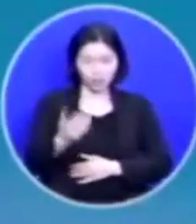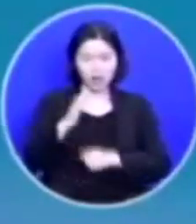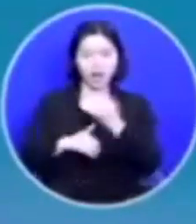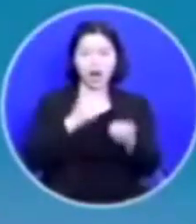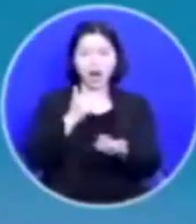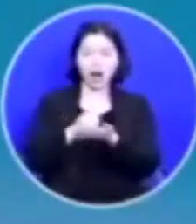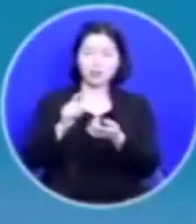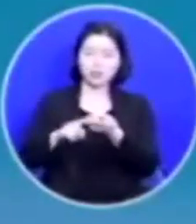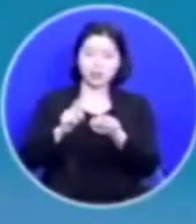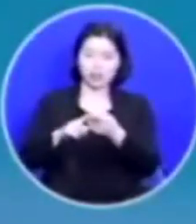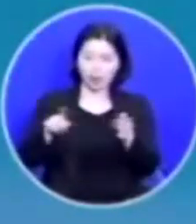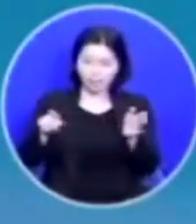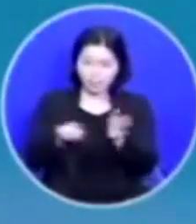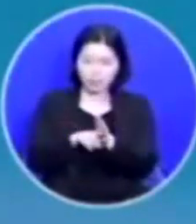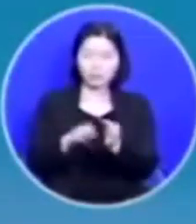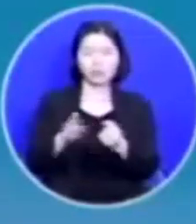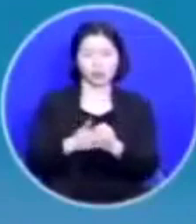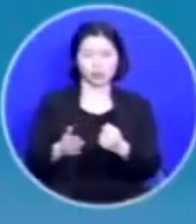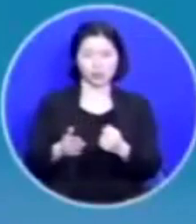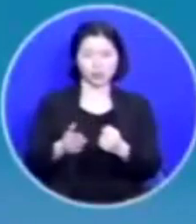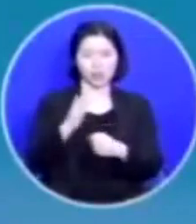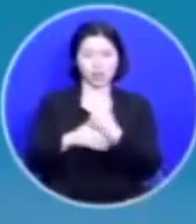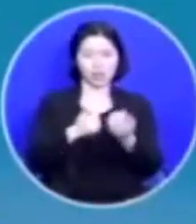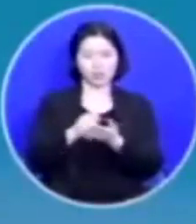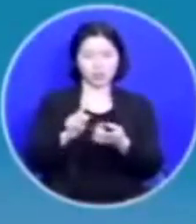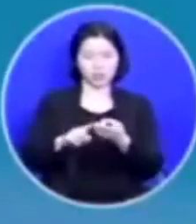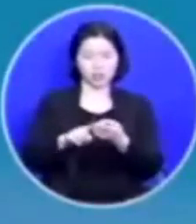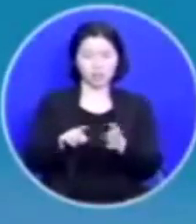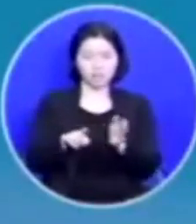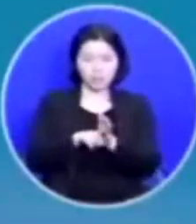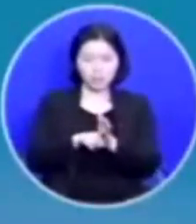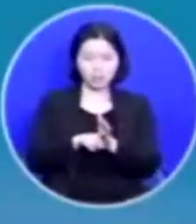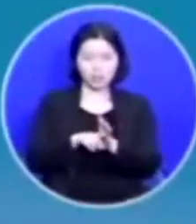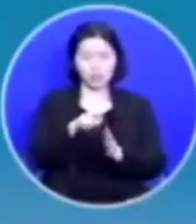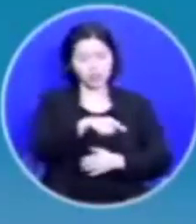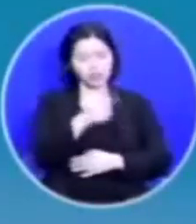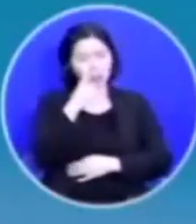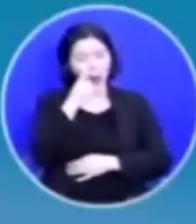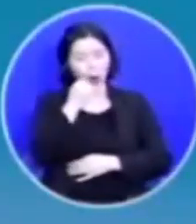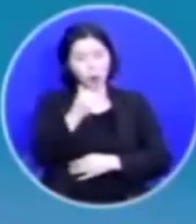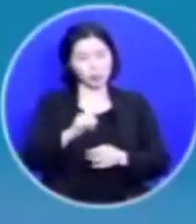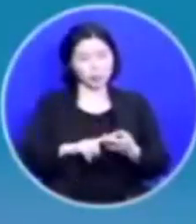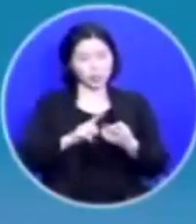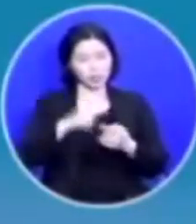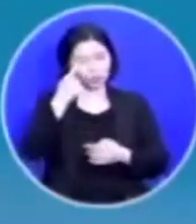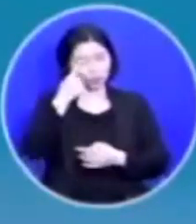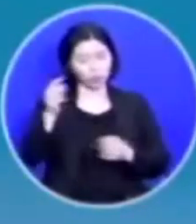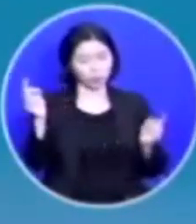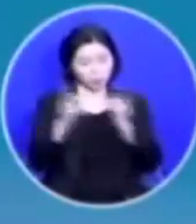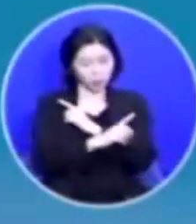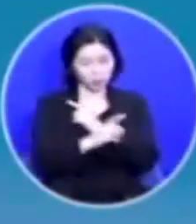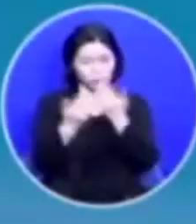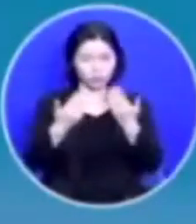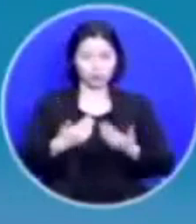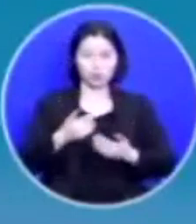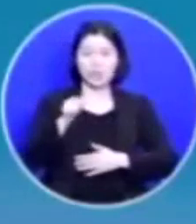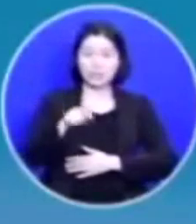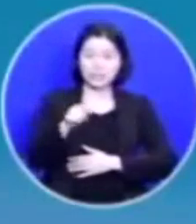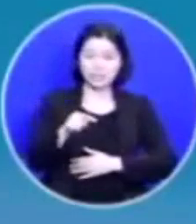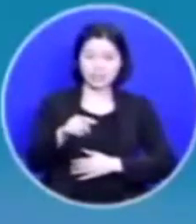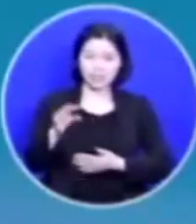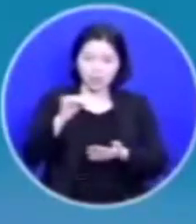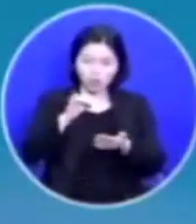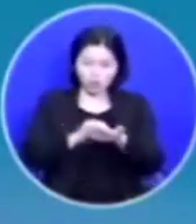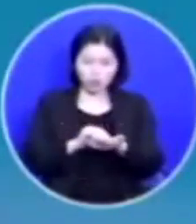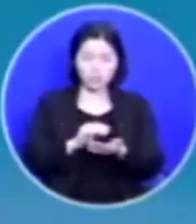하나님에 대한 믿음이 그 어머니에 대한 눈을 바꿔주었고 그것이 이